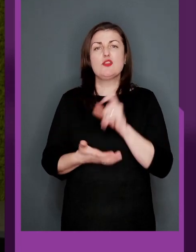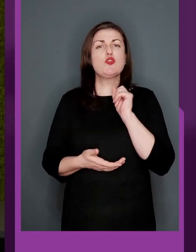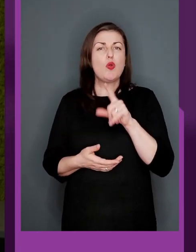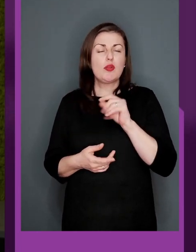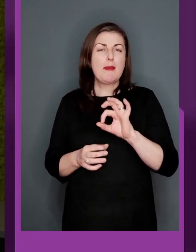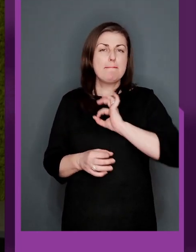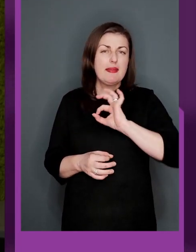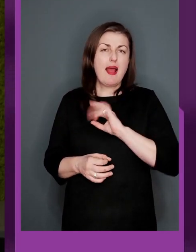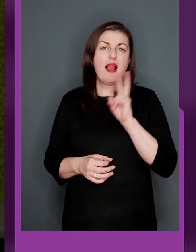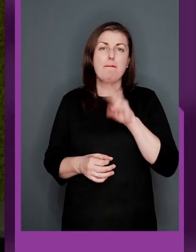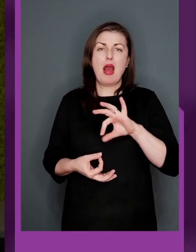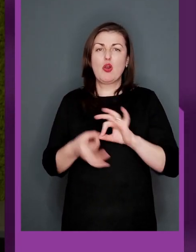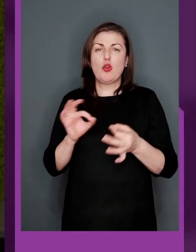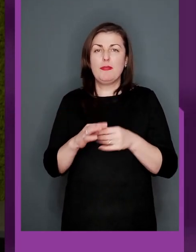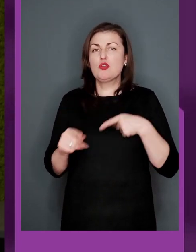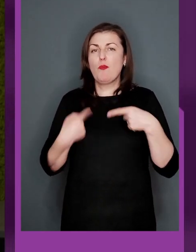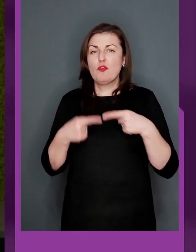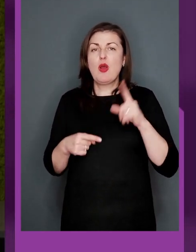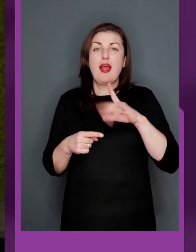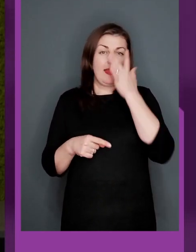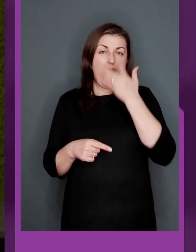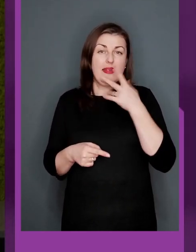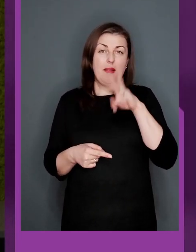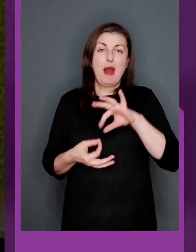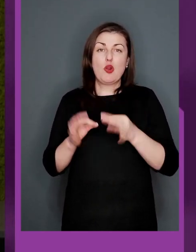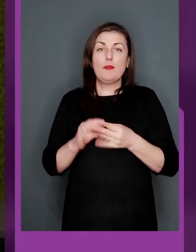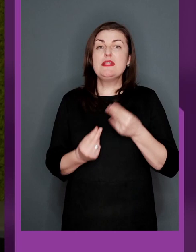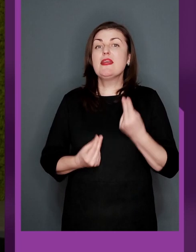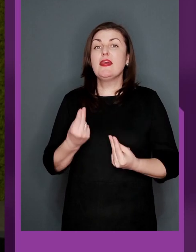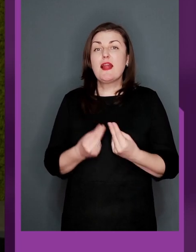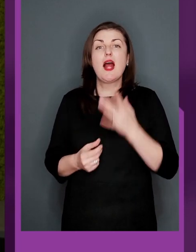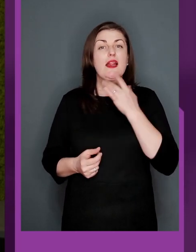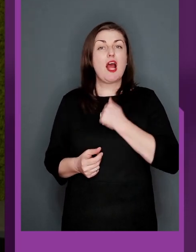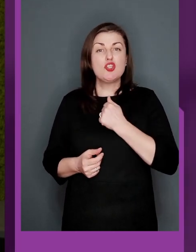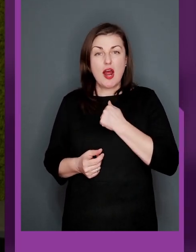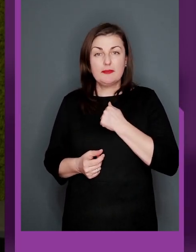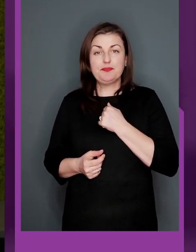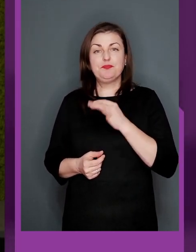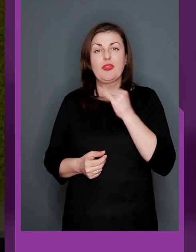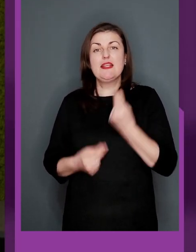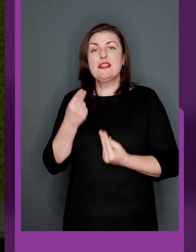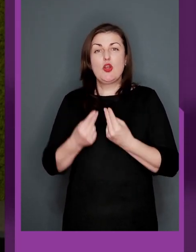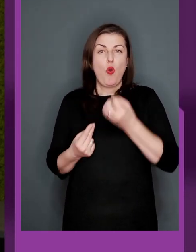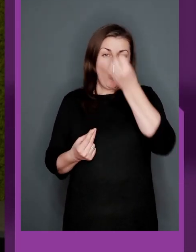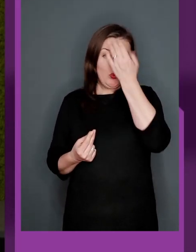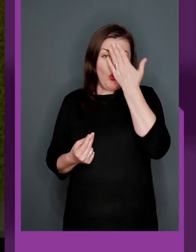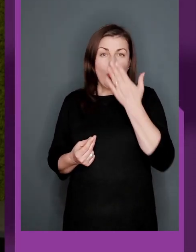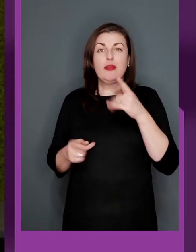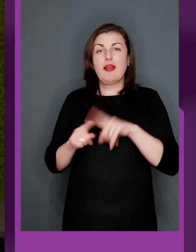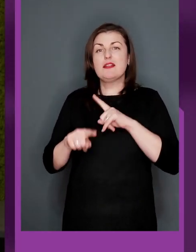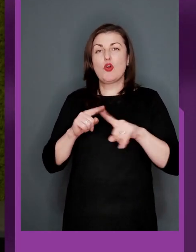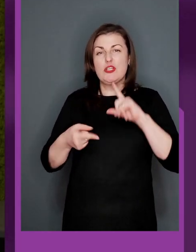медалі і в паралімпійському футболі, саме на літніх паралімпійських іграх. На жаль, з Ігору Токіо, і так,